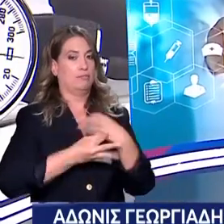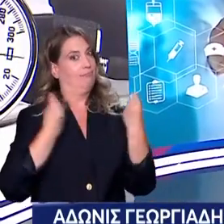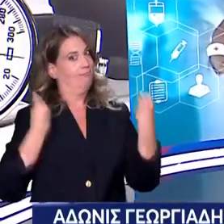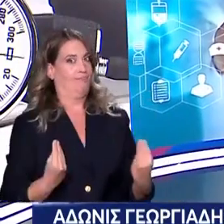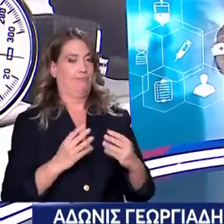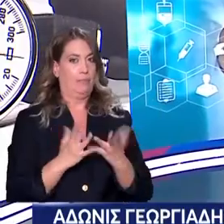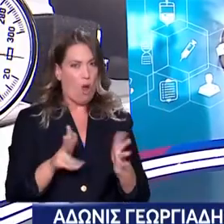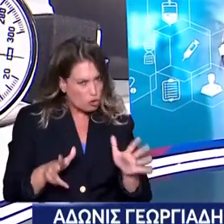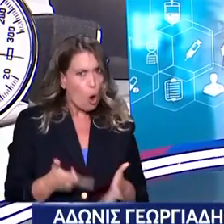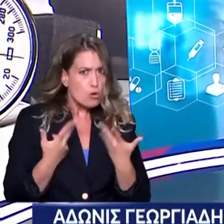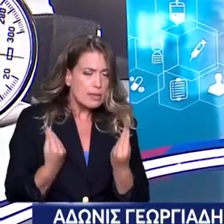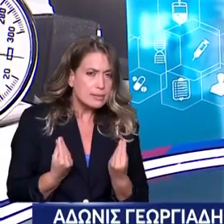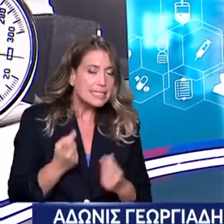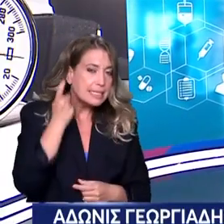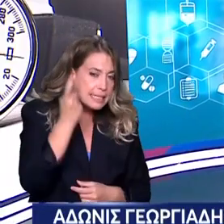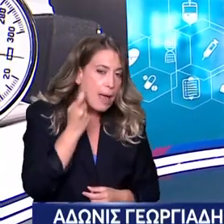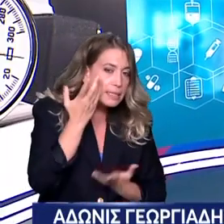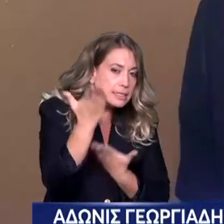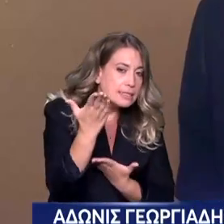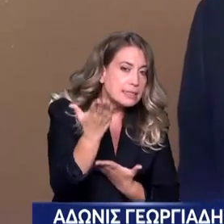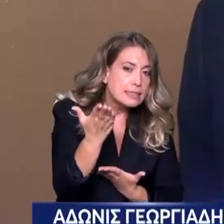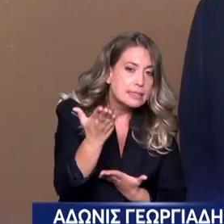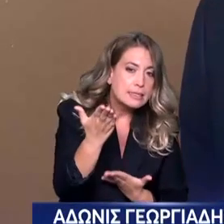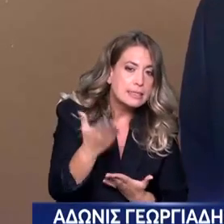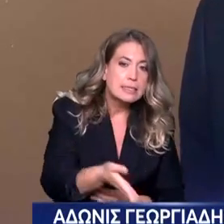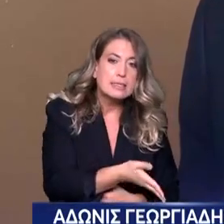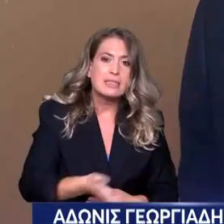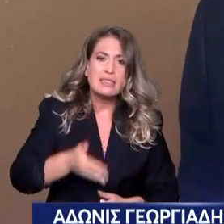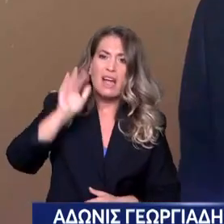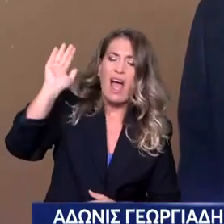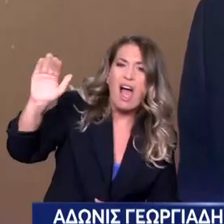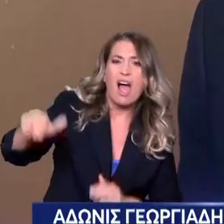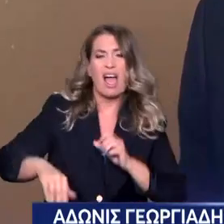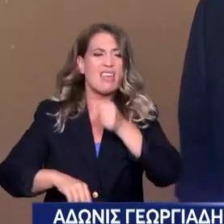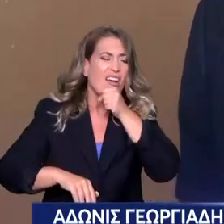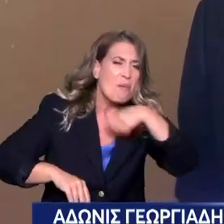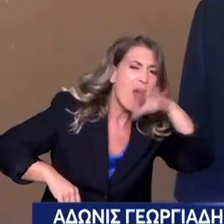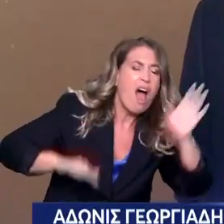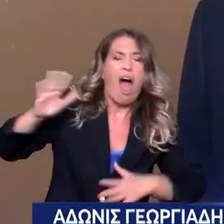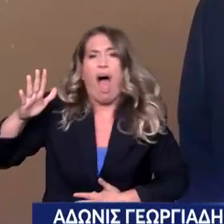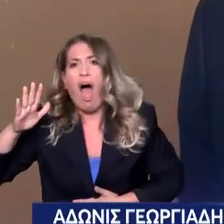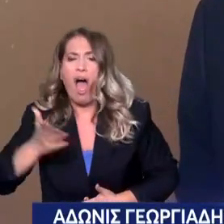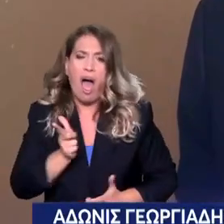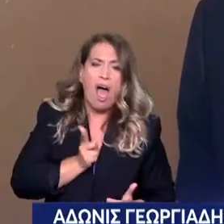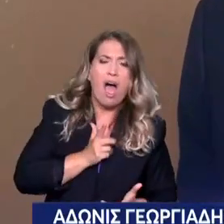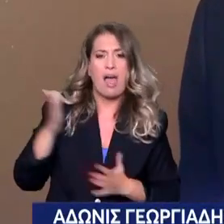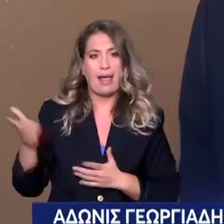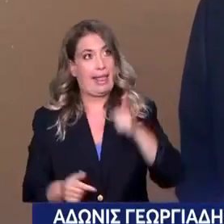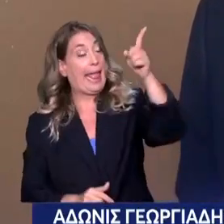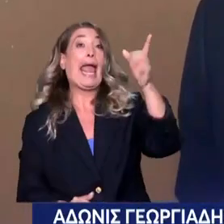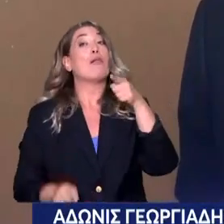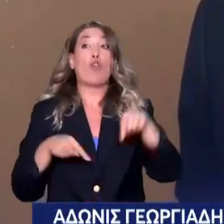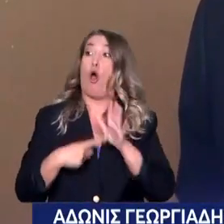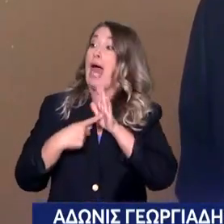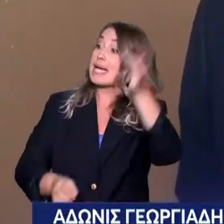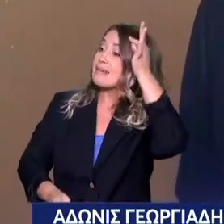εξωτενοτικό Σκεφτείτε λοιπόν Τη γυναίκα, τον άντρα, τον παππού, τη γιαγιά 8 ώρες θα περιμένουν Να πούμε ότι στη Γαλλία είναι καλύτερα Είναι